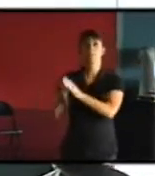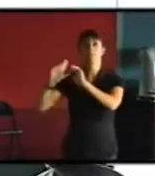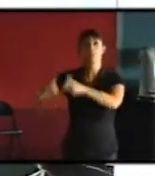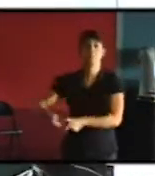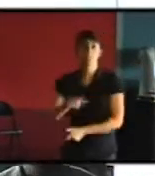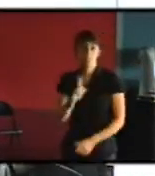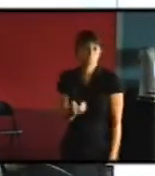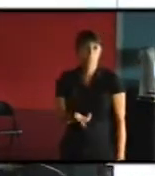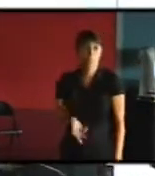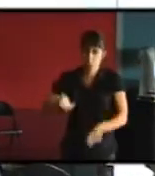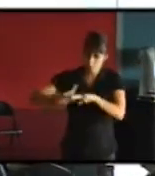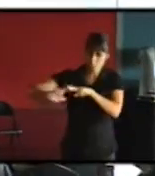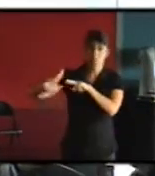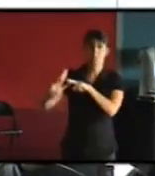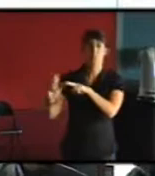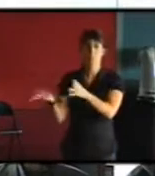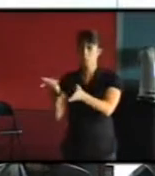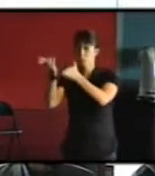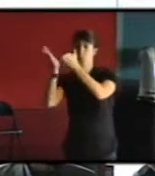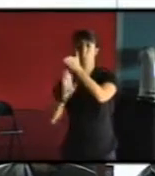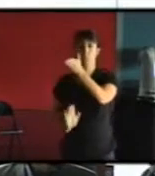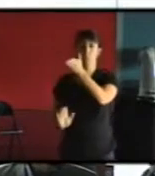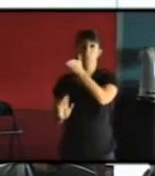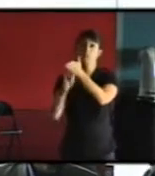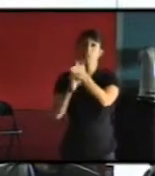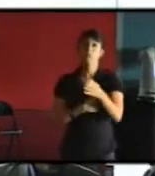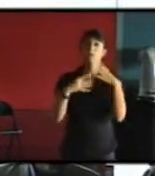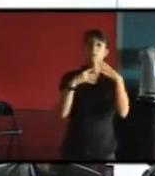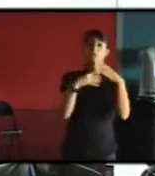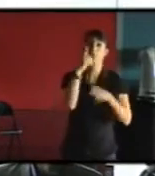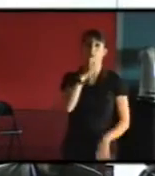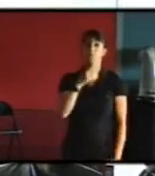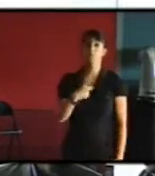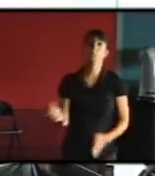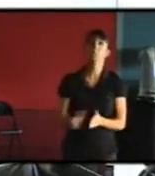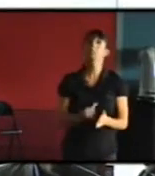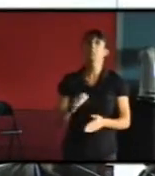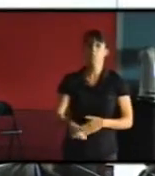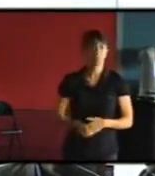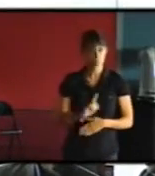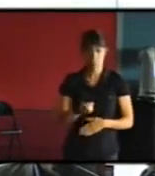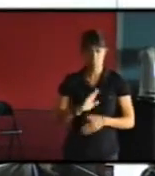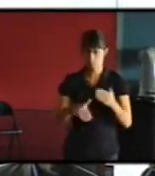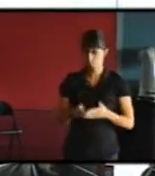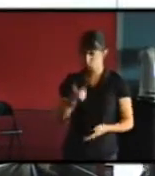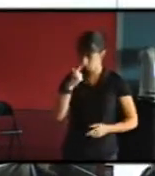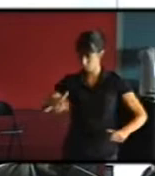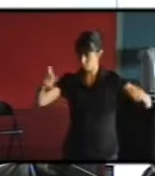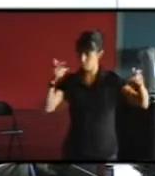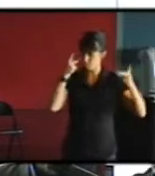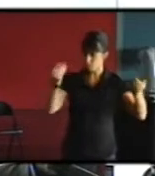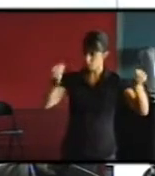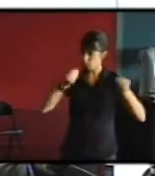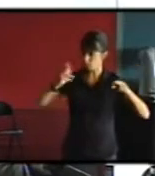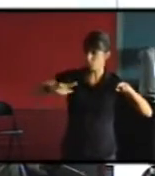'est à dire que c'est moins est-ce qu'on démolit ou est-ce qu'on démolit pas que est-ce qu'on est capable de transformer et nous il nous semble que c'est